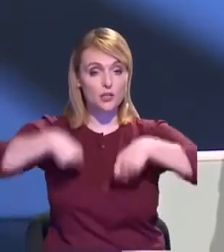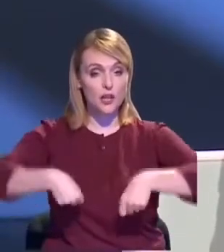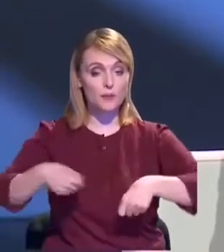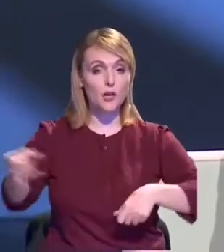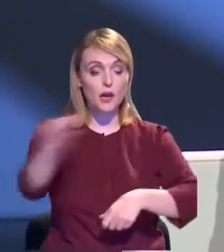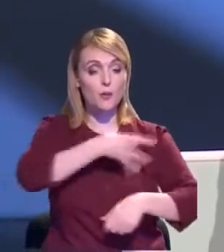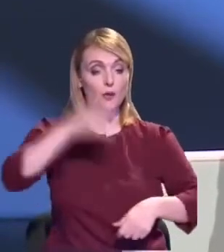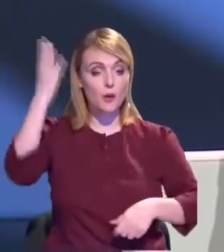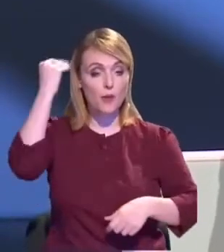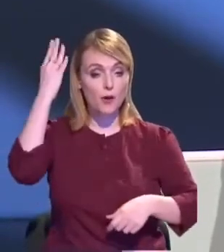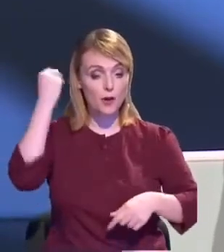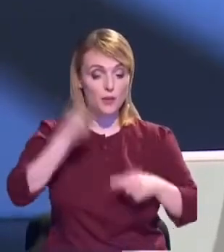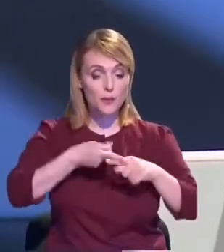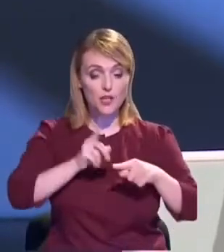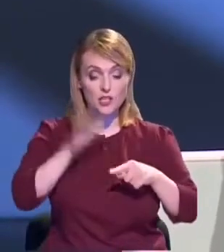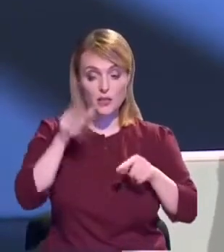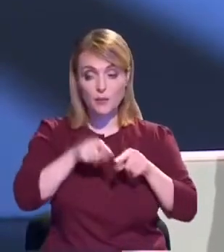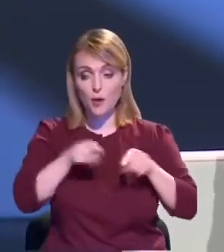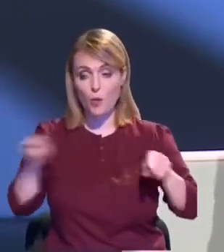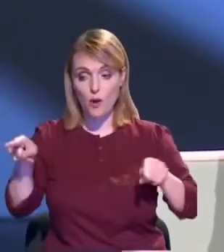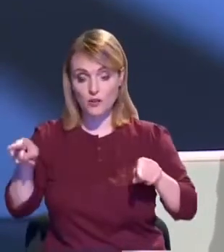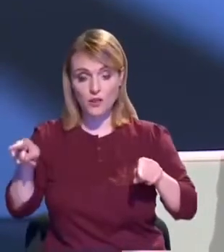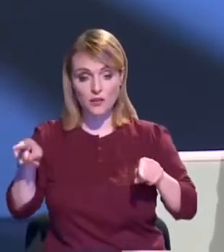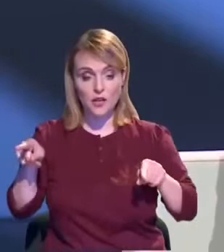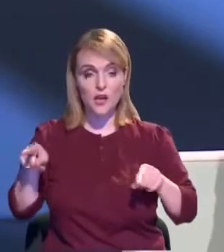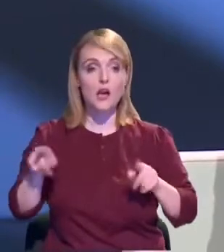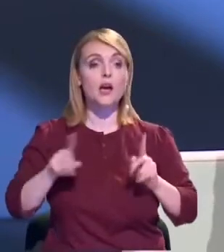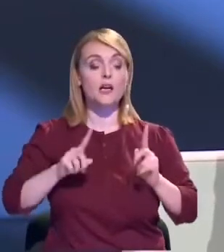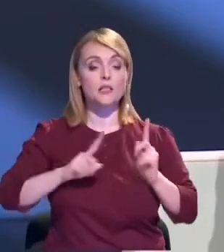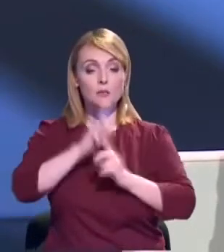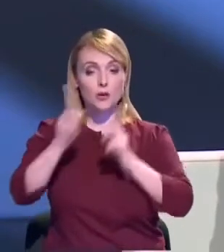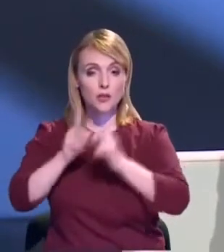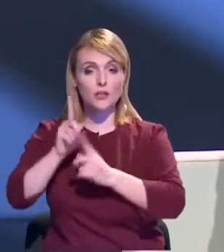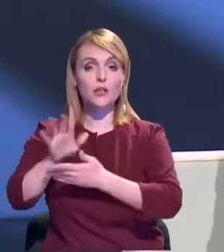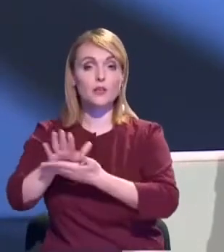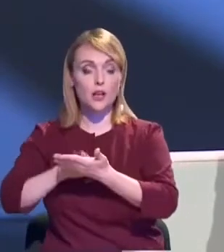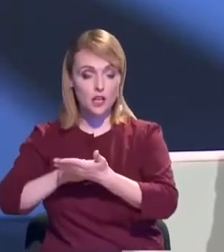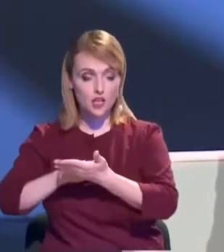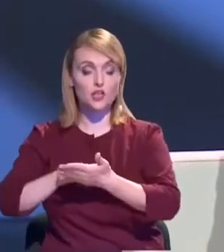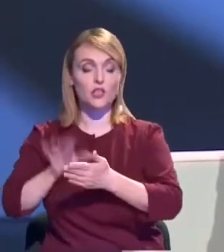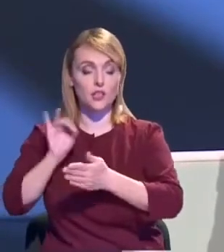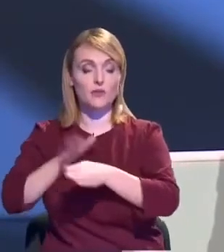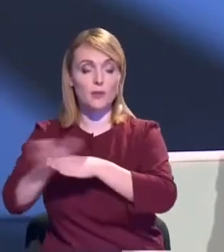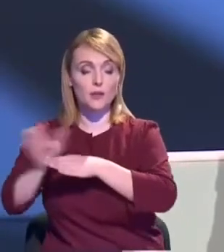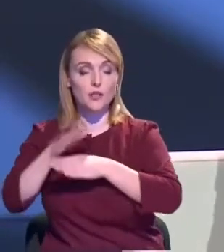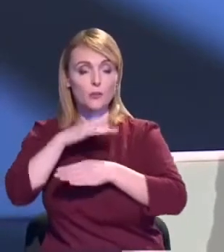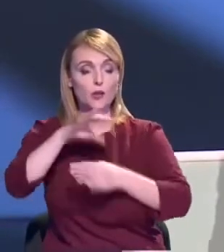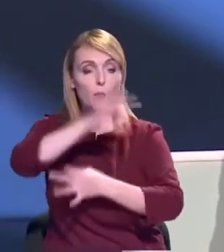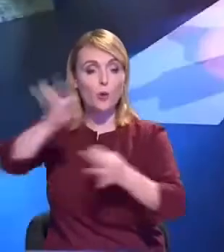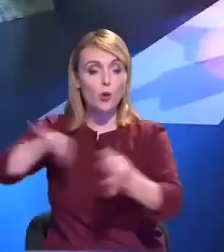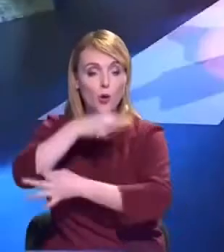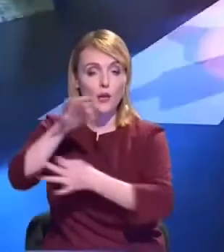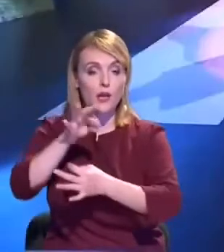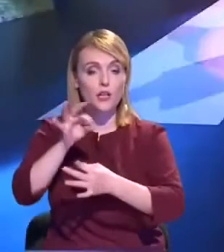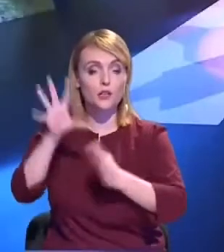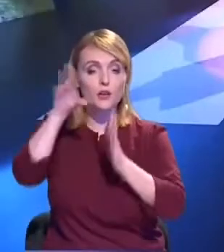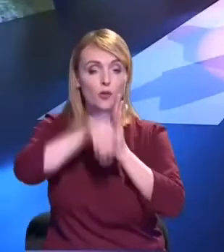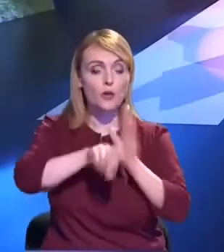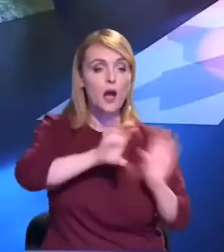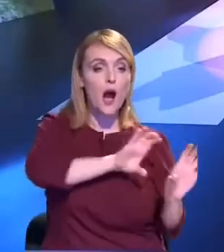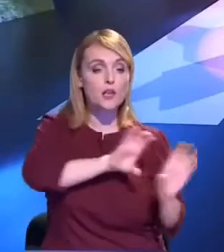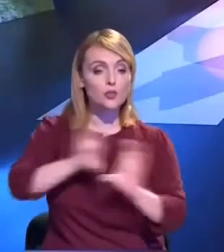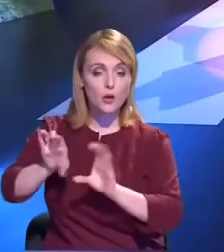Republica Moldova pe această perioadă s-au demarat și se demarează mai multe proiecte ce prevăd asigurarea